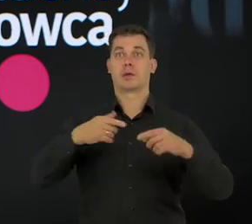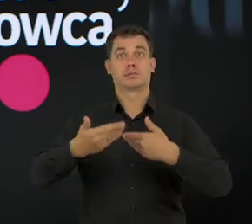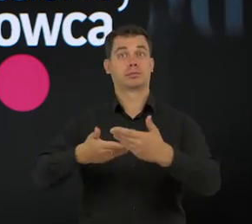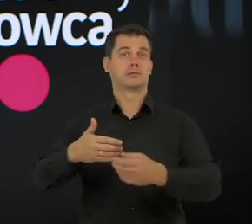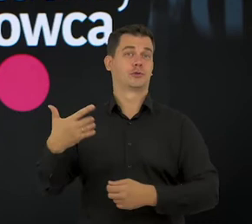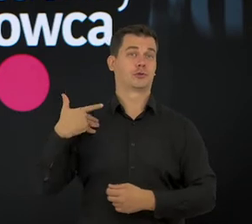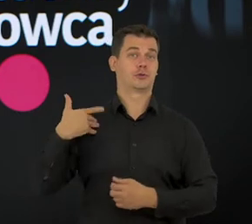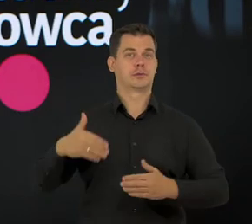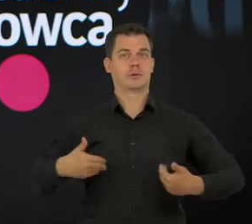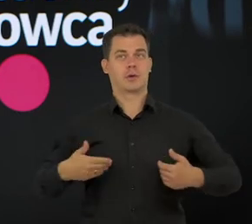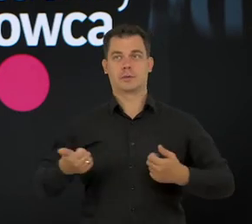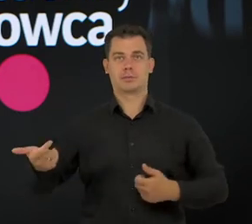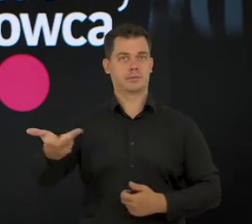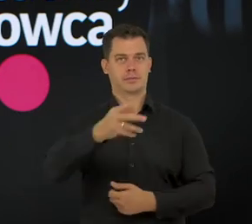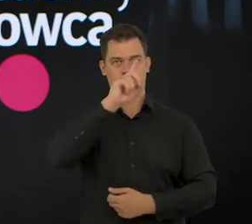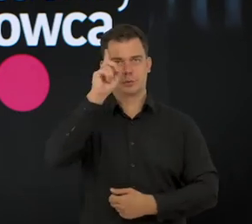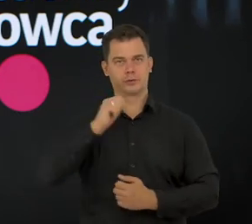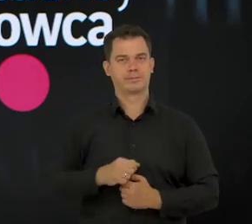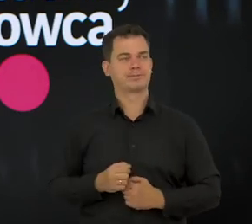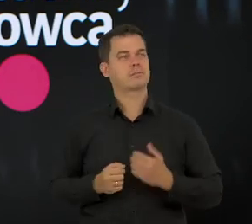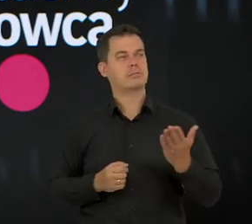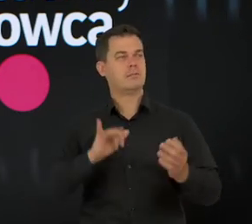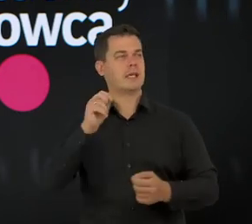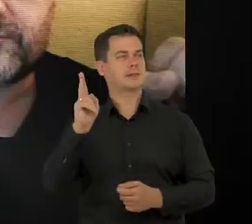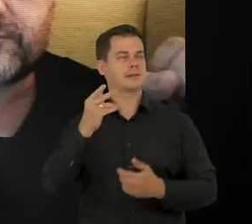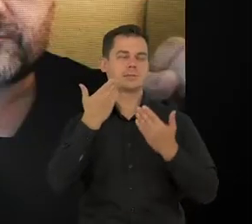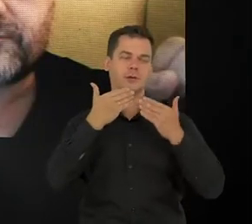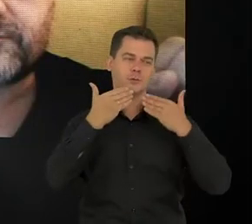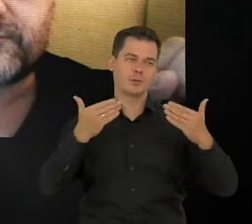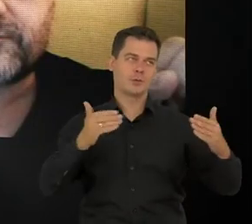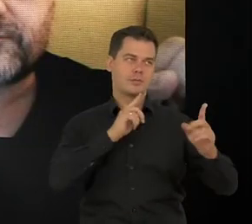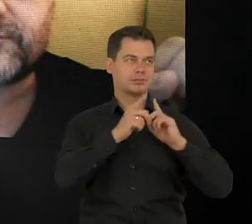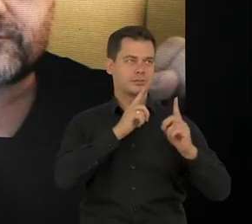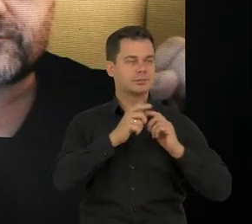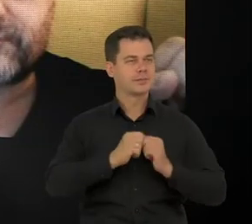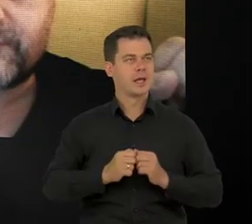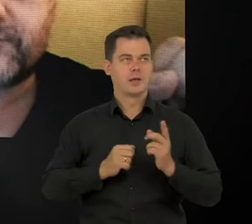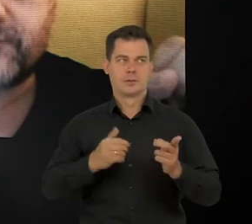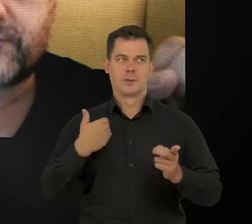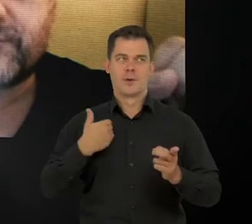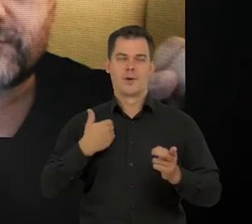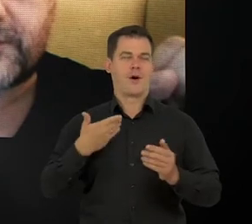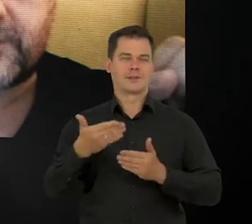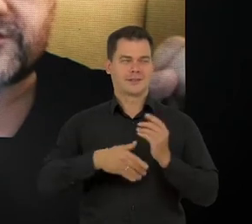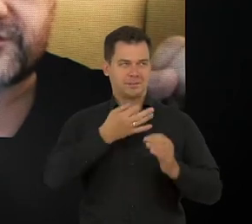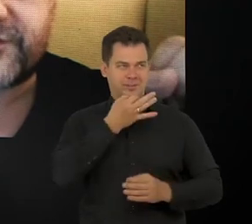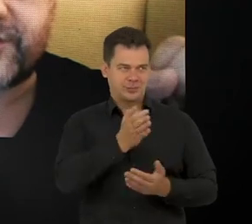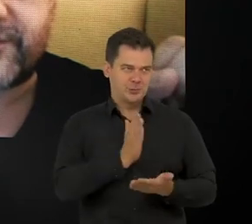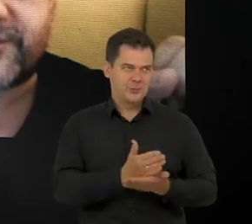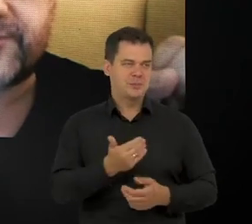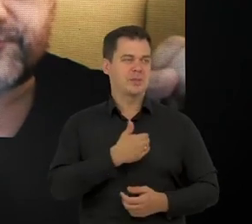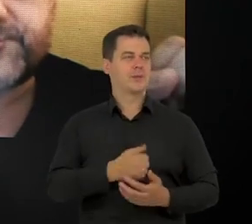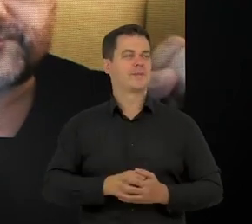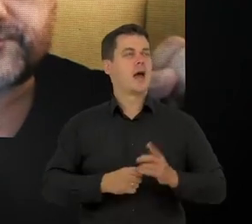być odpowiedzialne za życie i za zdrowie innych. Jacku, bardzo dziękuję Ci za rozmowę. To było ostatnie